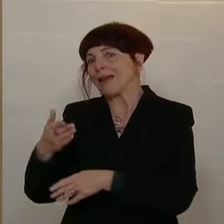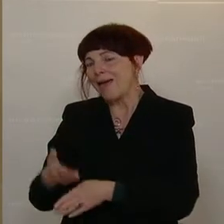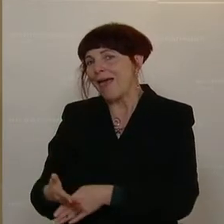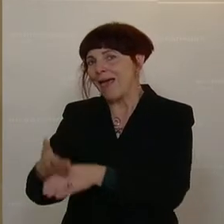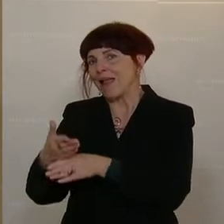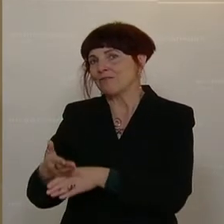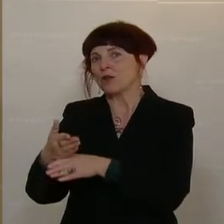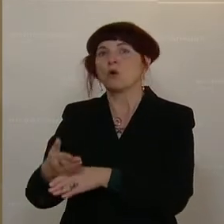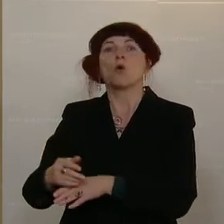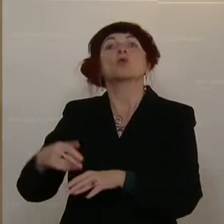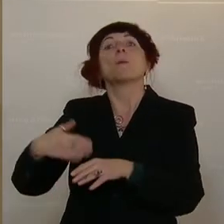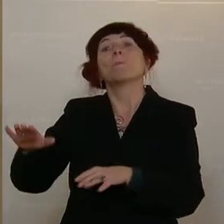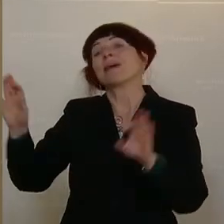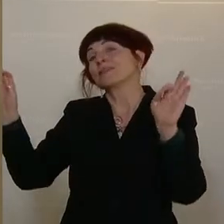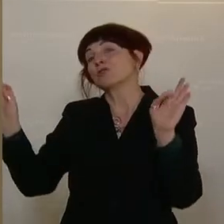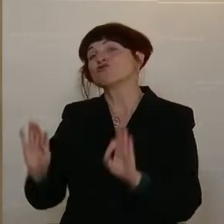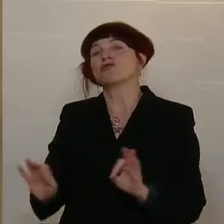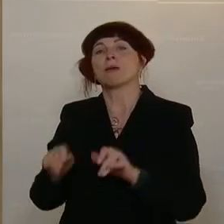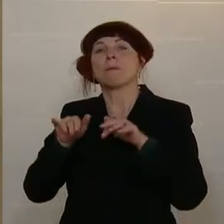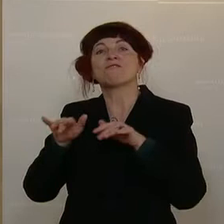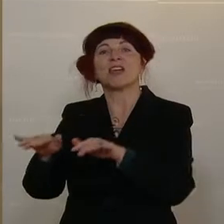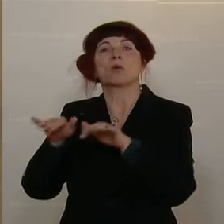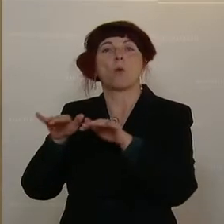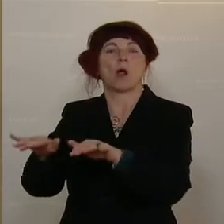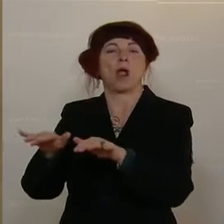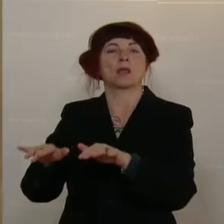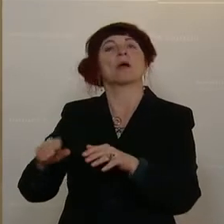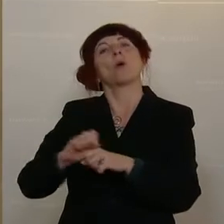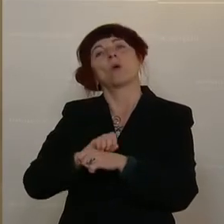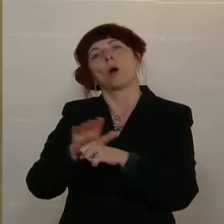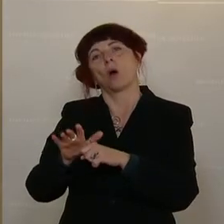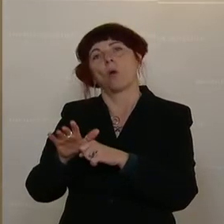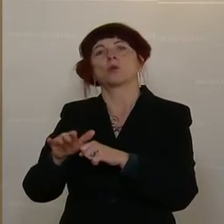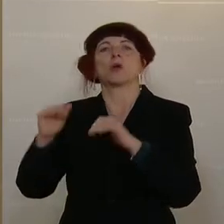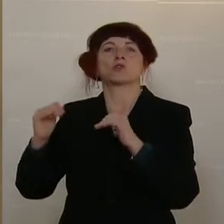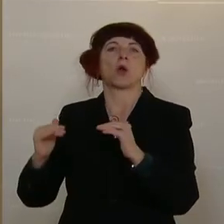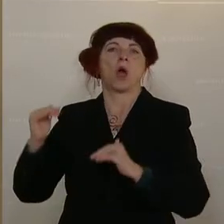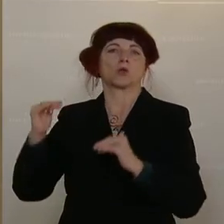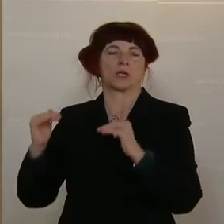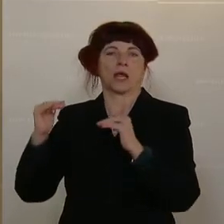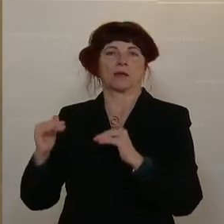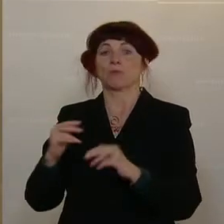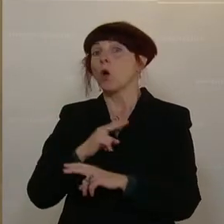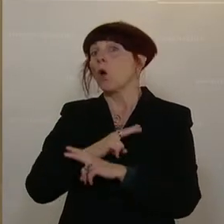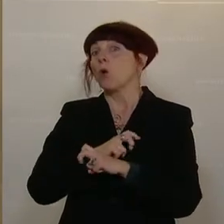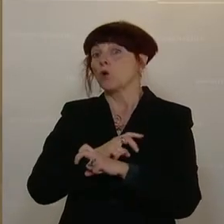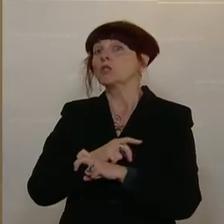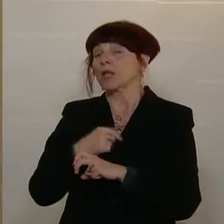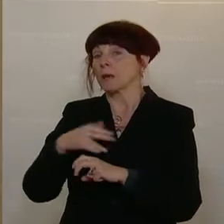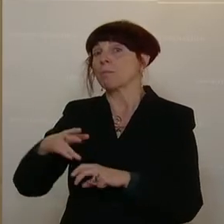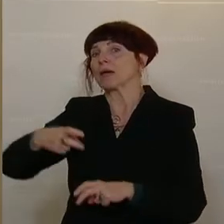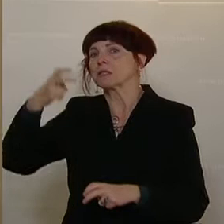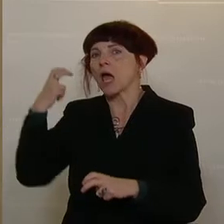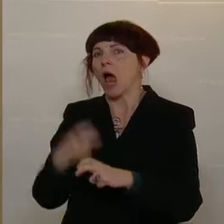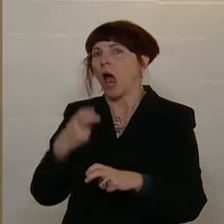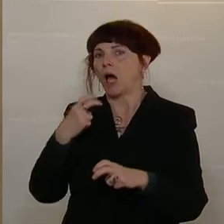schlimmsten Auswirkungen der Corona-Krise abfedern. Österreich ist ja eines der Länder, die am härtesten